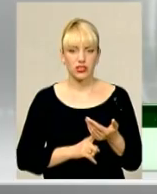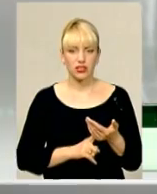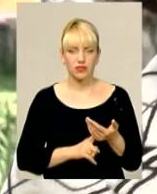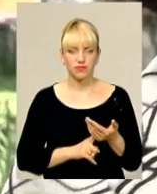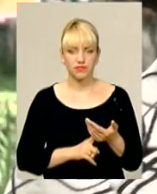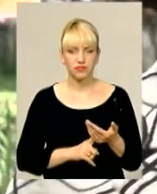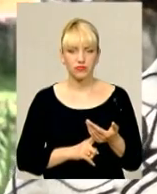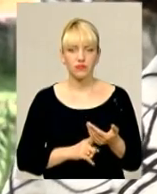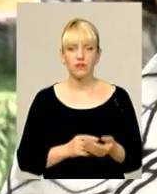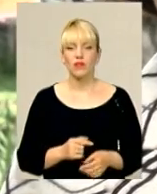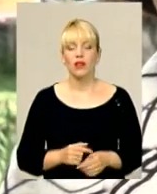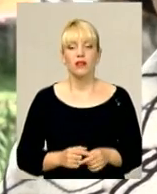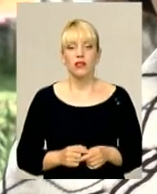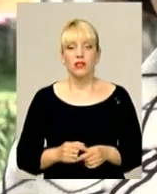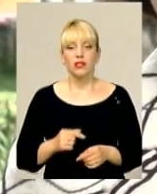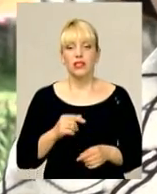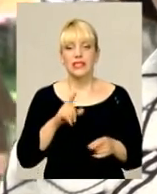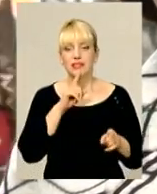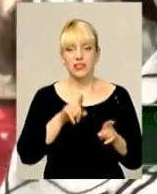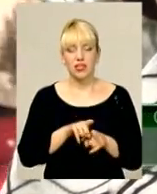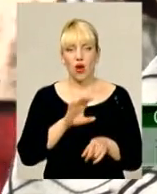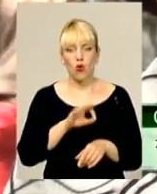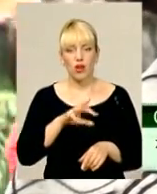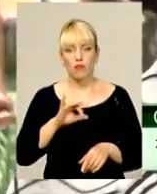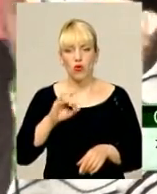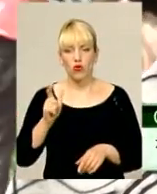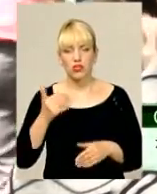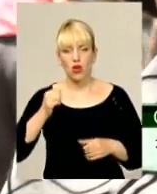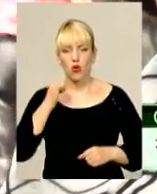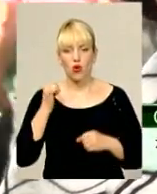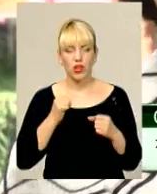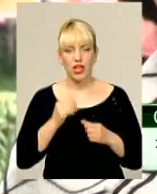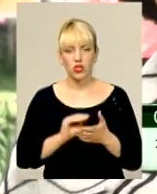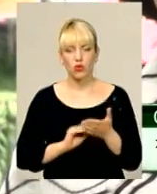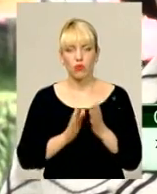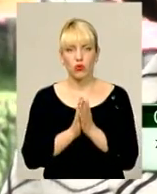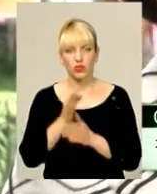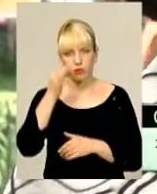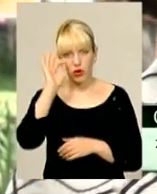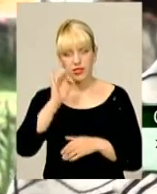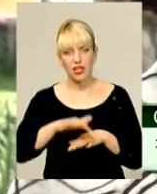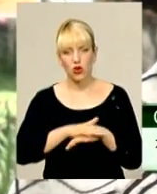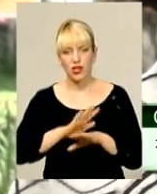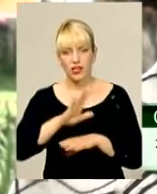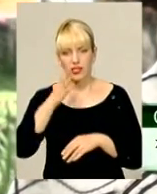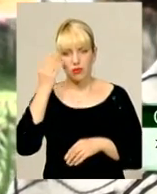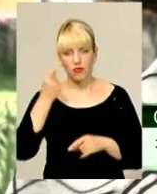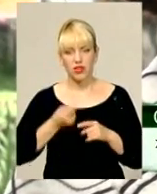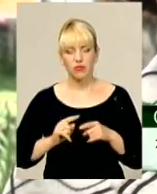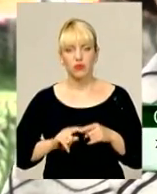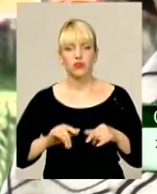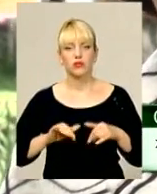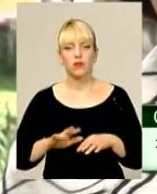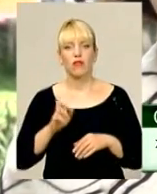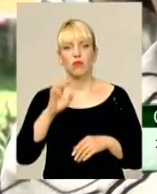зіналіз. Сьогодні і сестра Ольги Мороз, і її колега-журналісти просять поліцію і громадськість не забувати про цю справу.